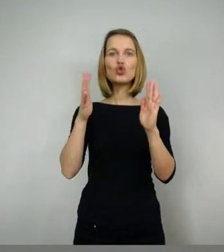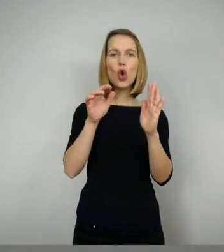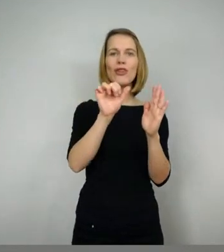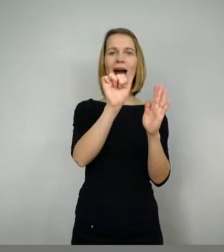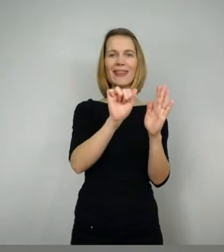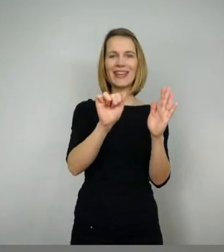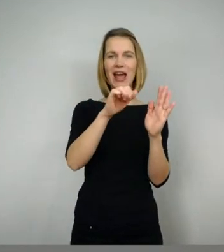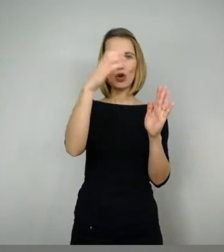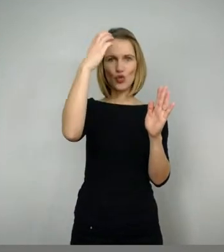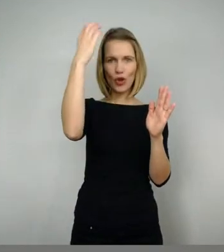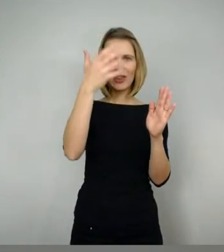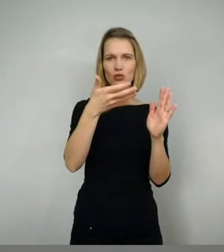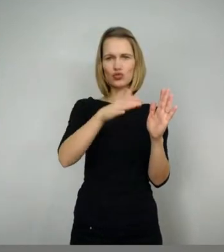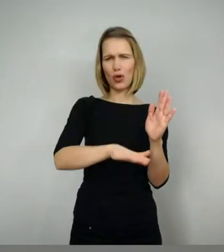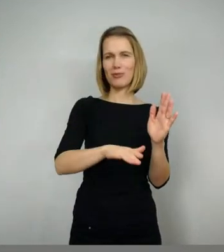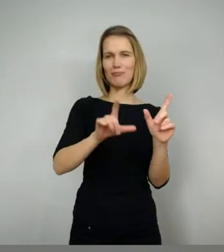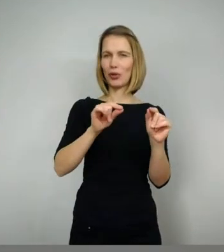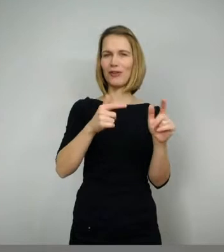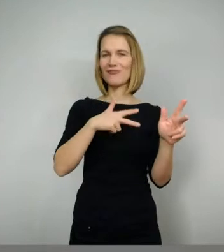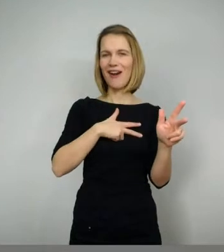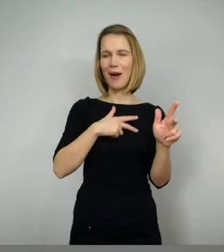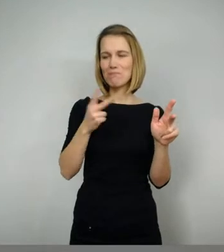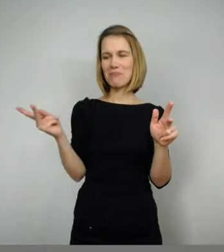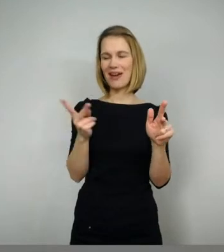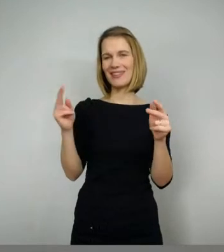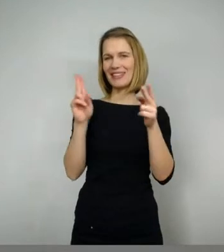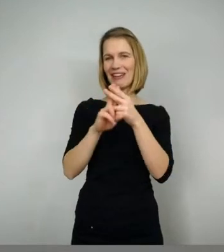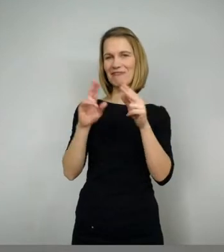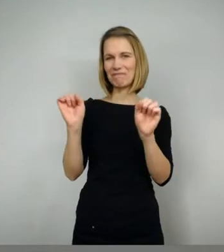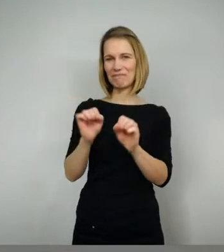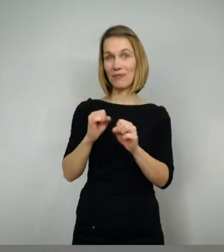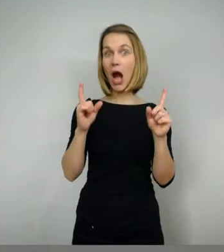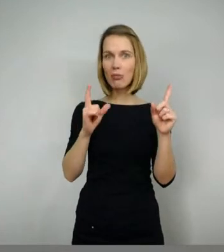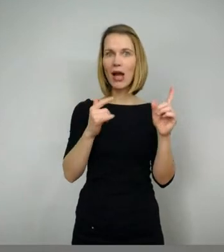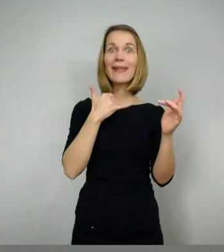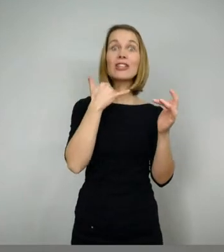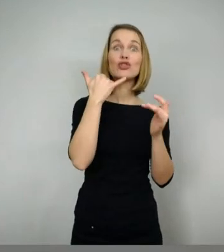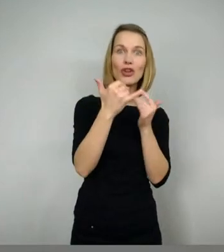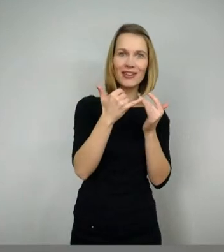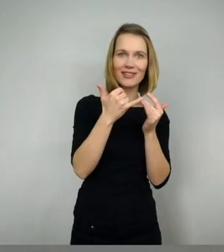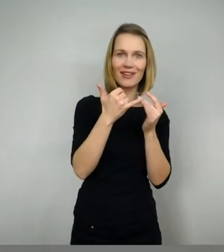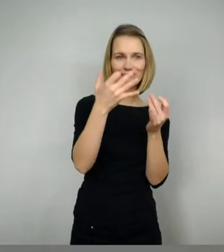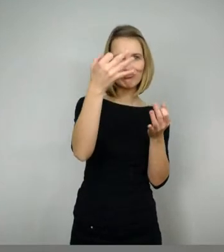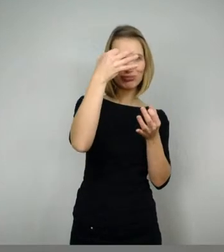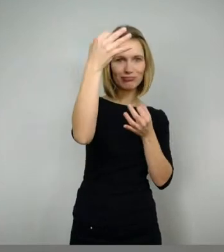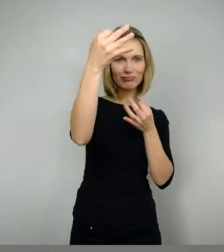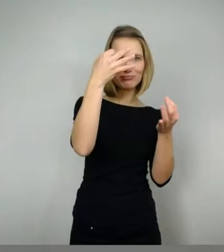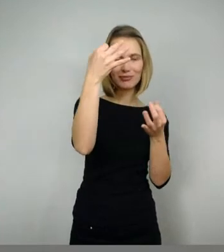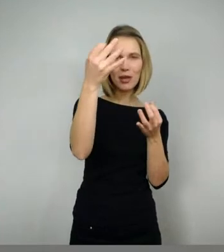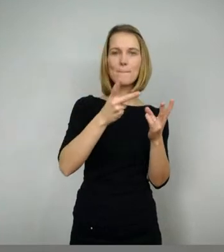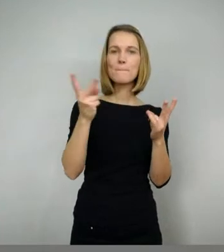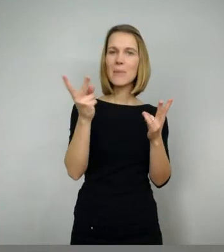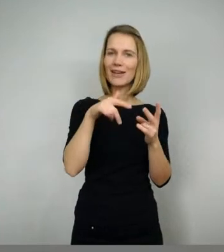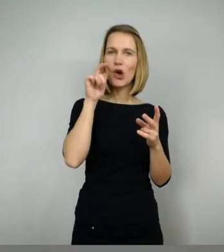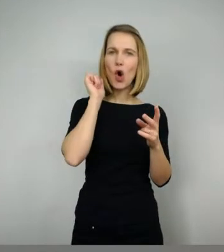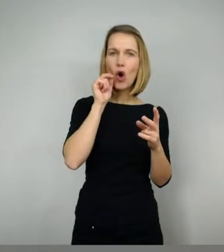Dietrich, Ätzel, Attila aber ganz oft. Ja, das heißt, die beiden sind nicht gleichzusetzen, aber irgendwie wurden die Geschichten über Dietrich